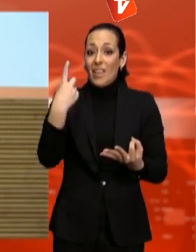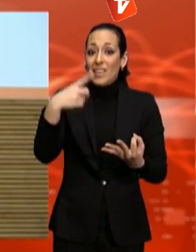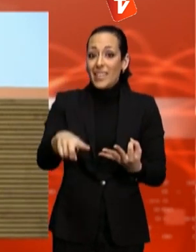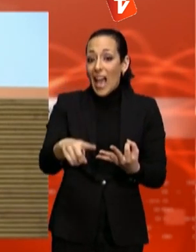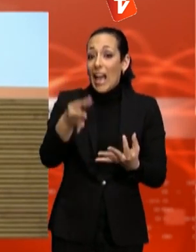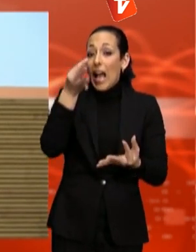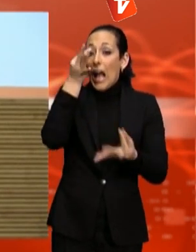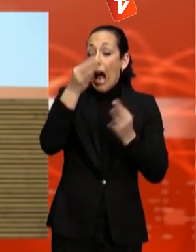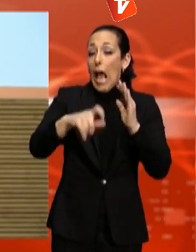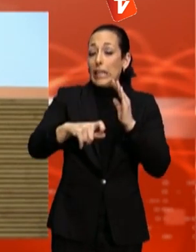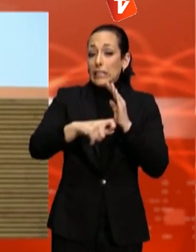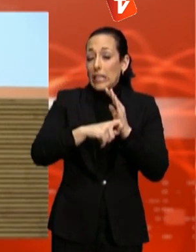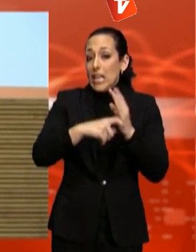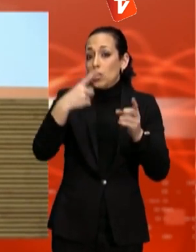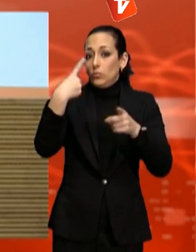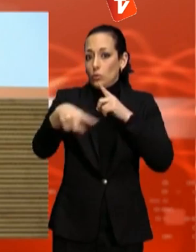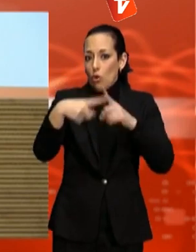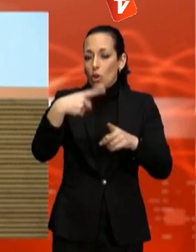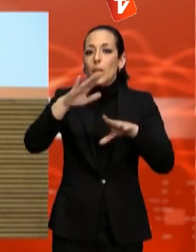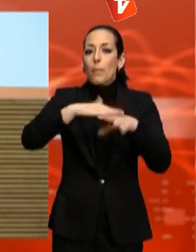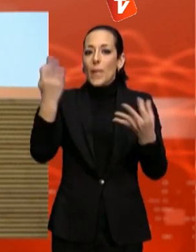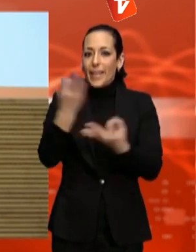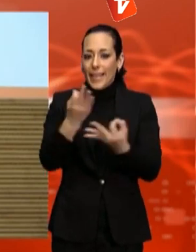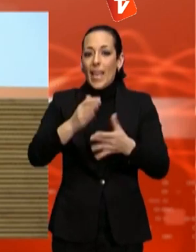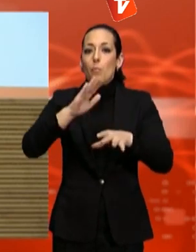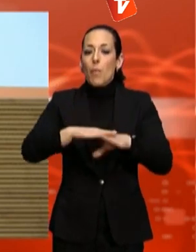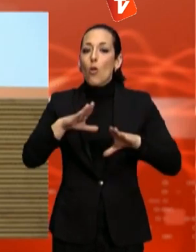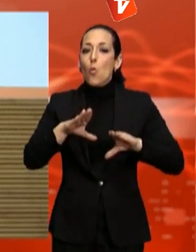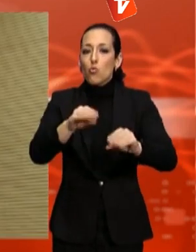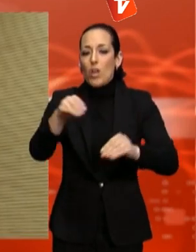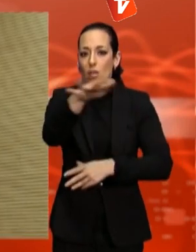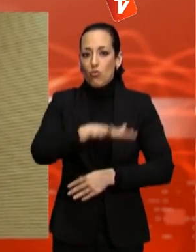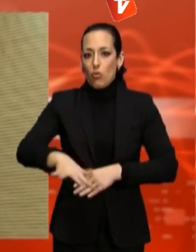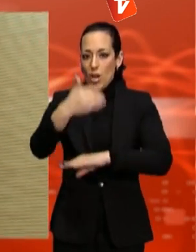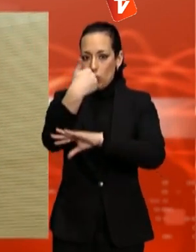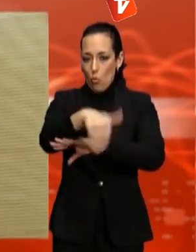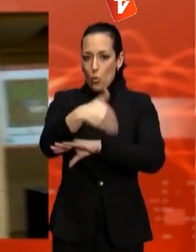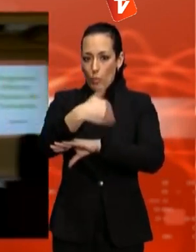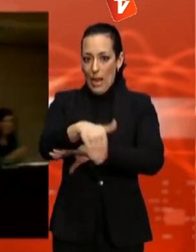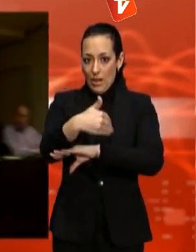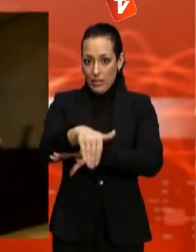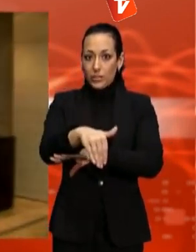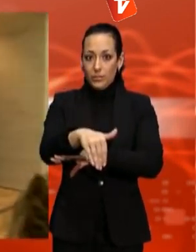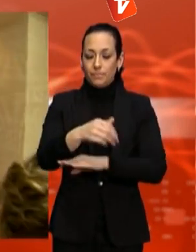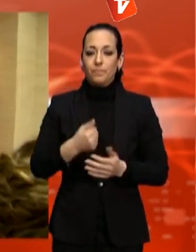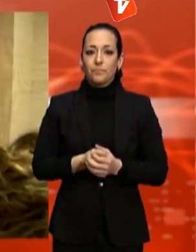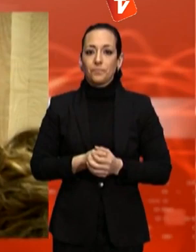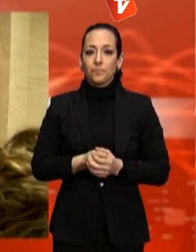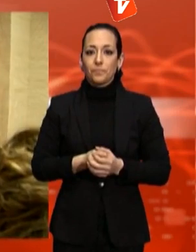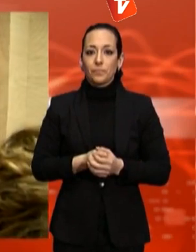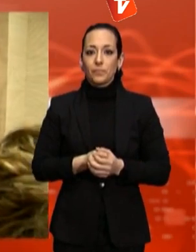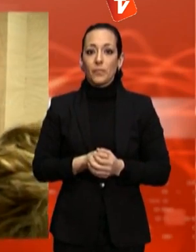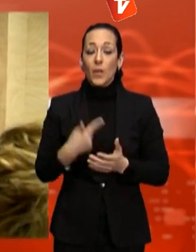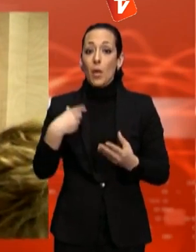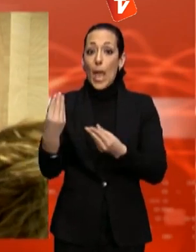ciutadania i la societat organitzada en la gestió d'espais urbans. En aquest cas, és aquesta finalitat d'horta urbana. Segons Medi